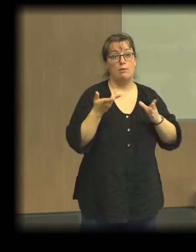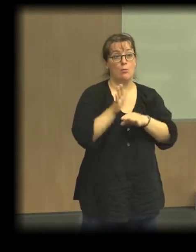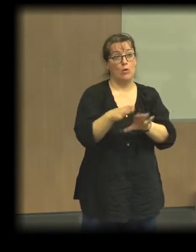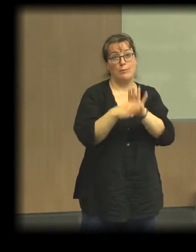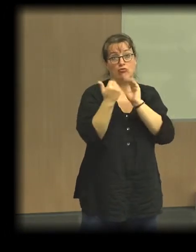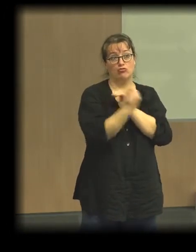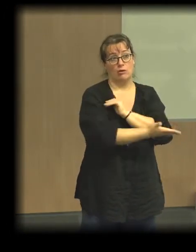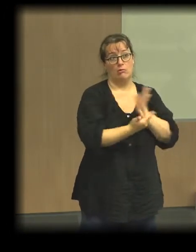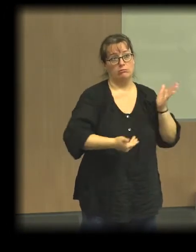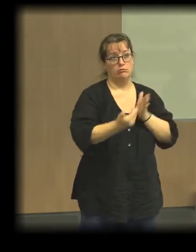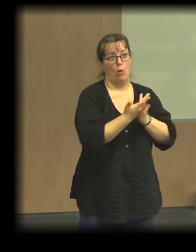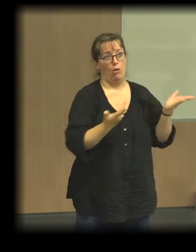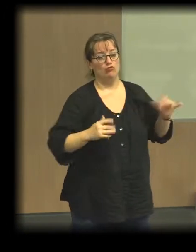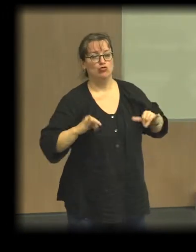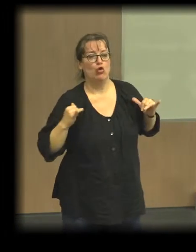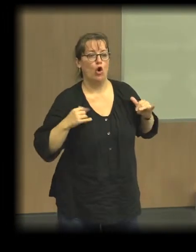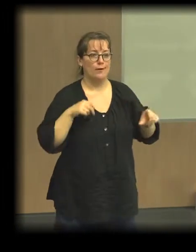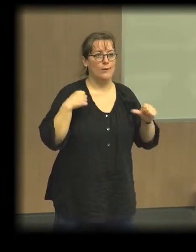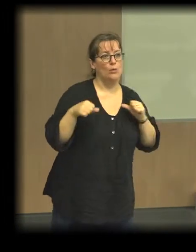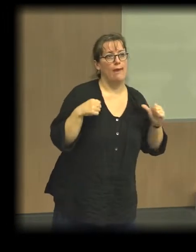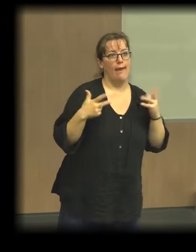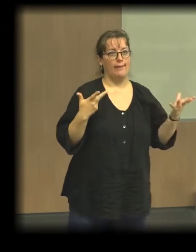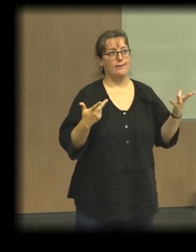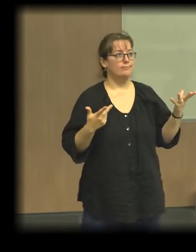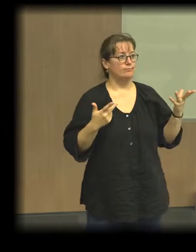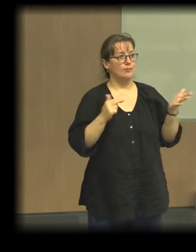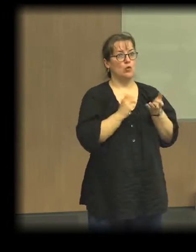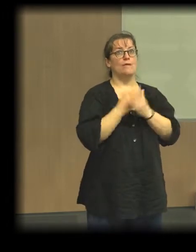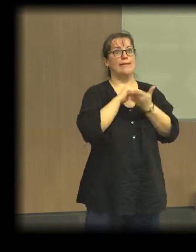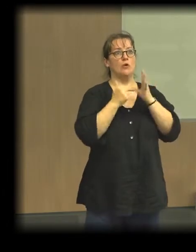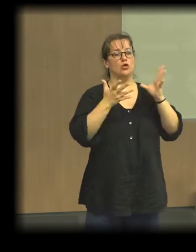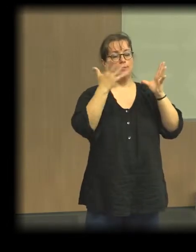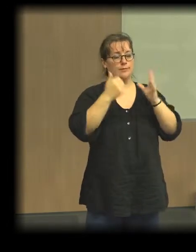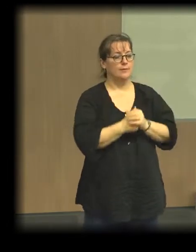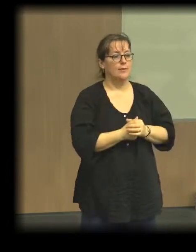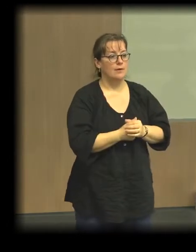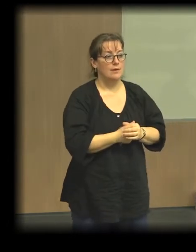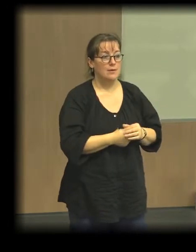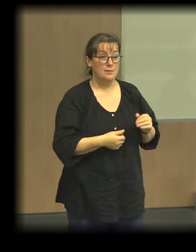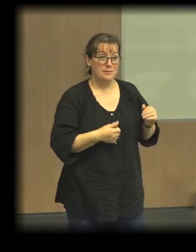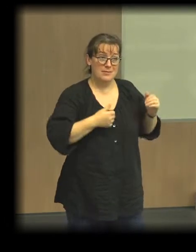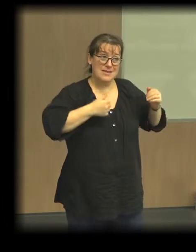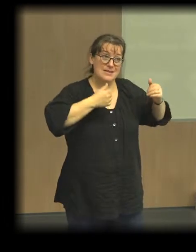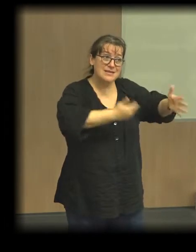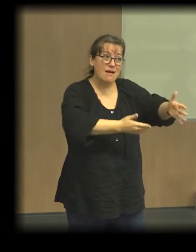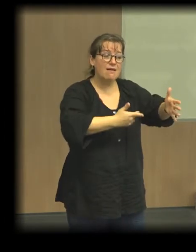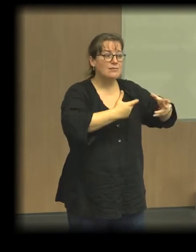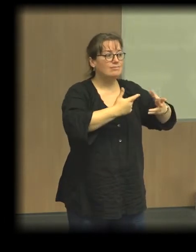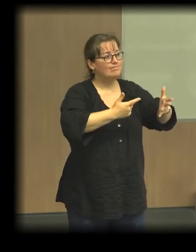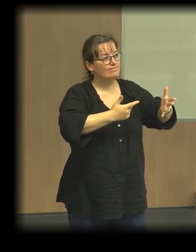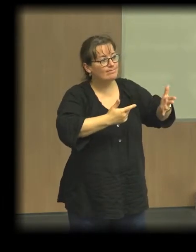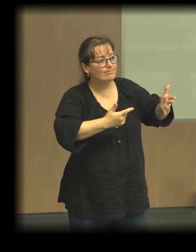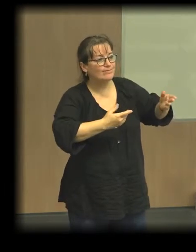moderne et tout à fait adaptée à son temps. Mais ceci, en fait, nous fait oublier ce qui est